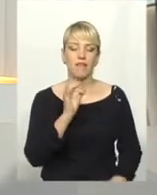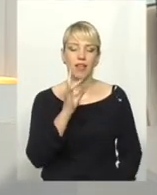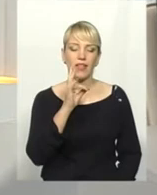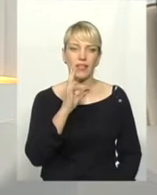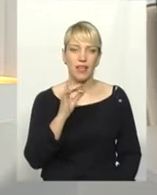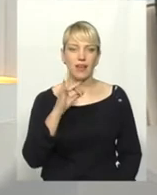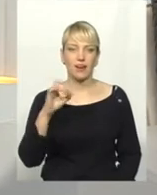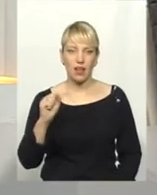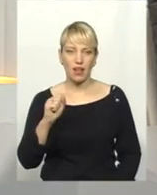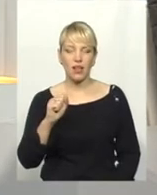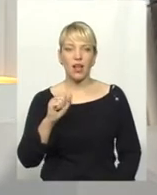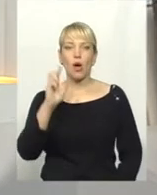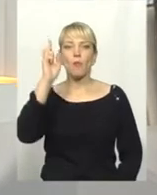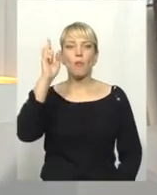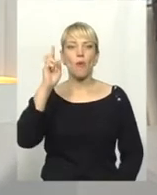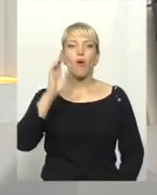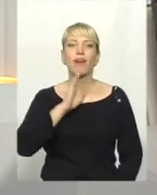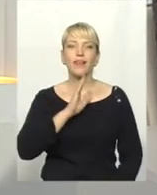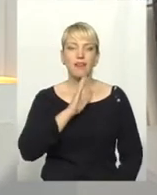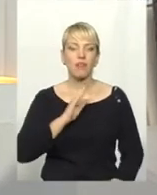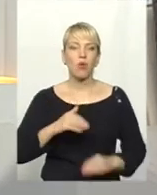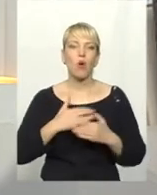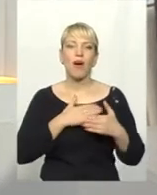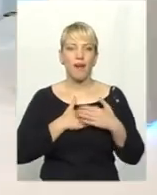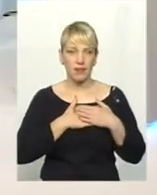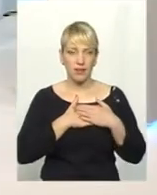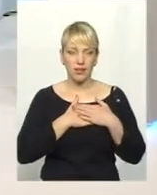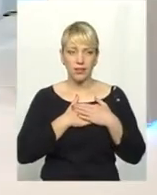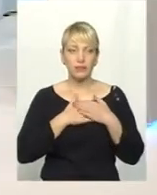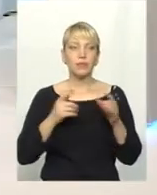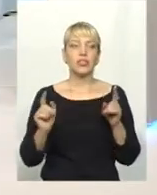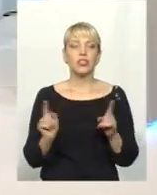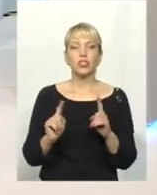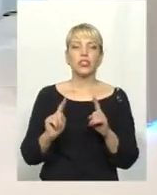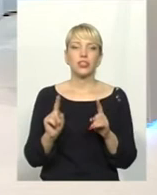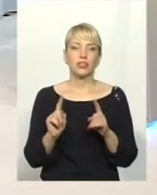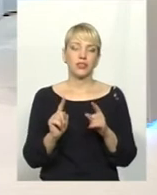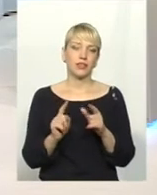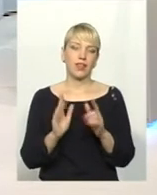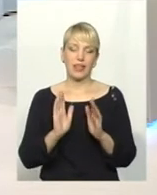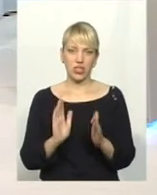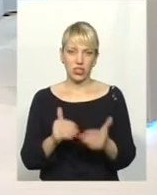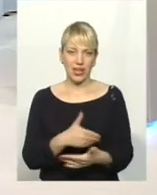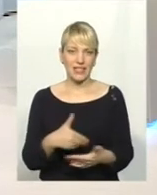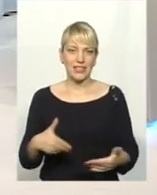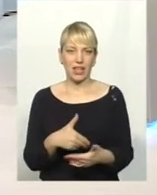богиною кохання, які передаються, власне, статевим шляхом, і чи лише статевим,